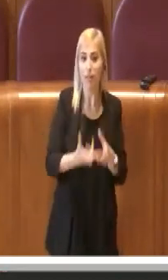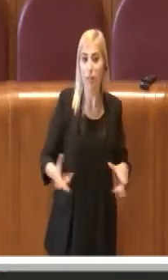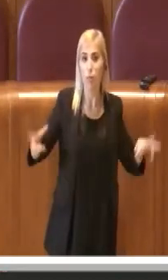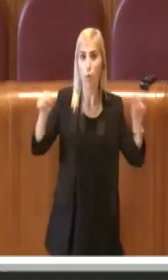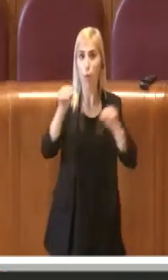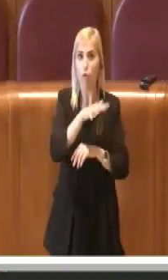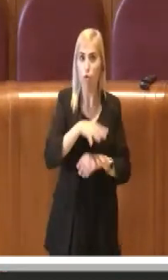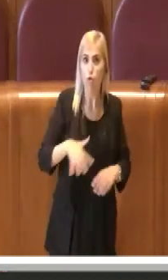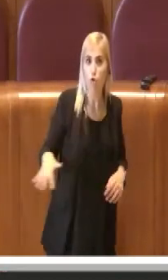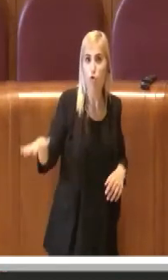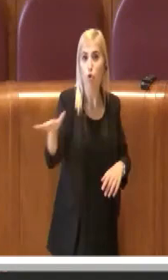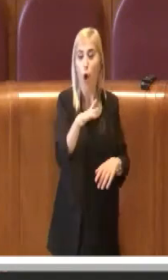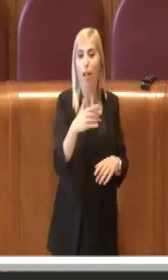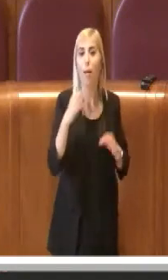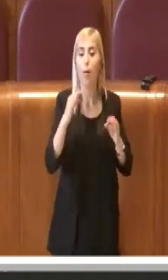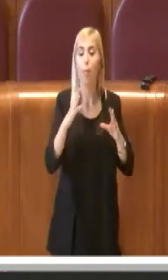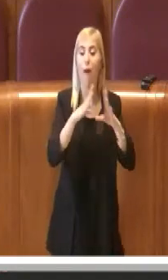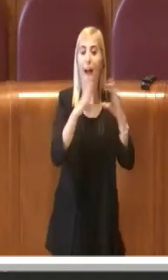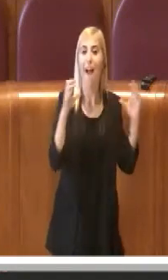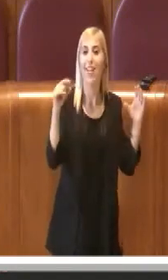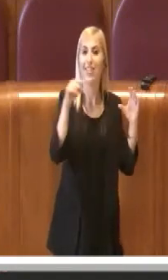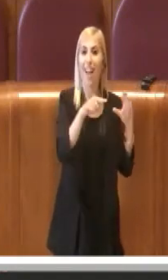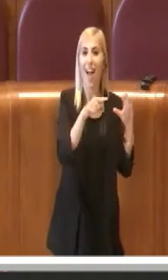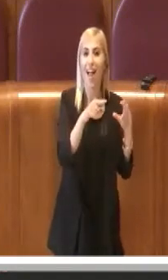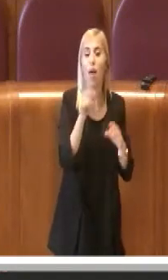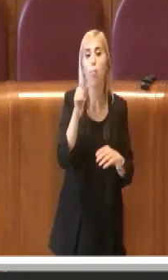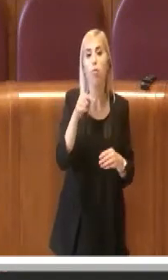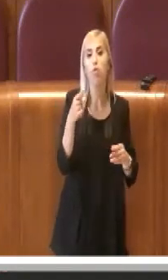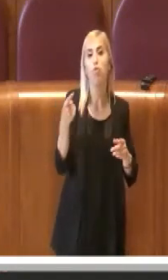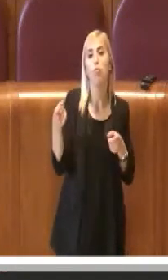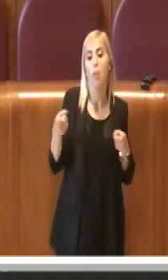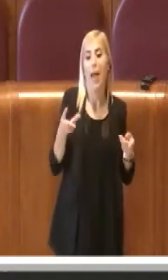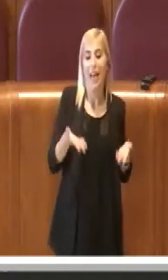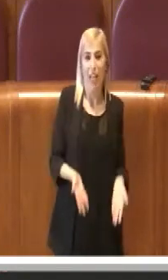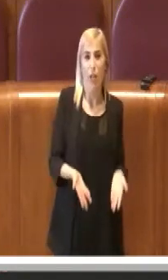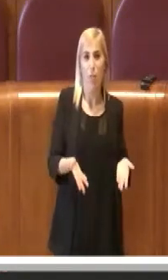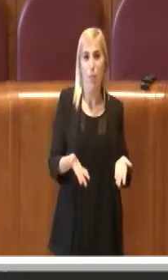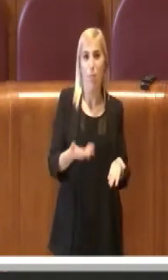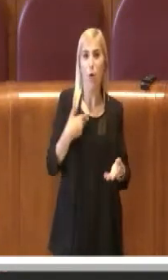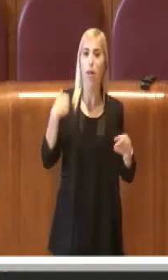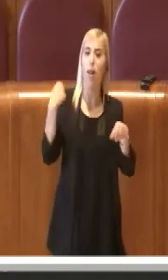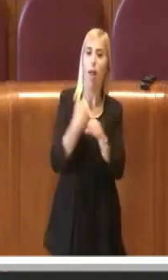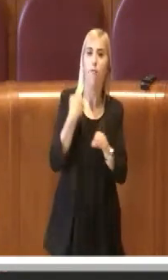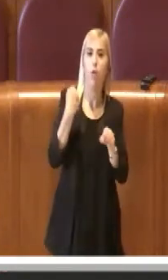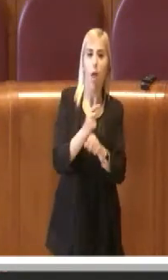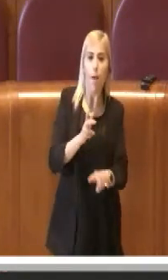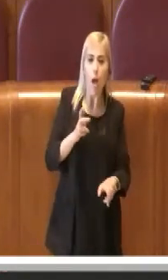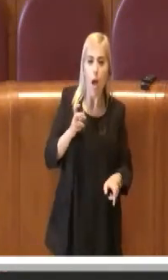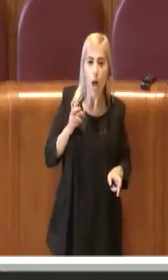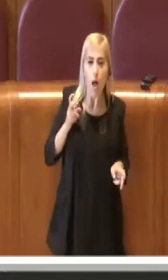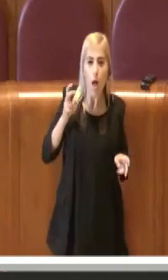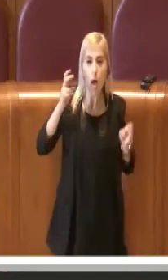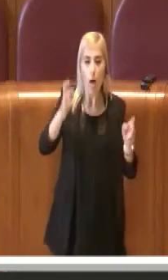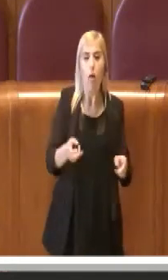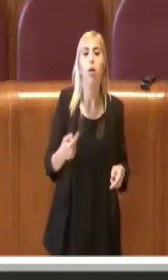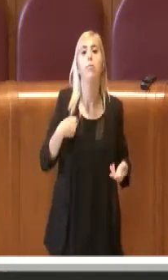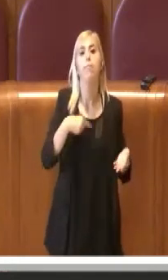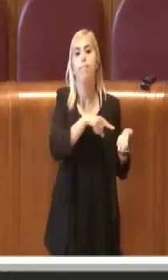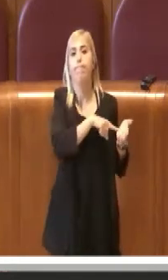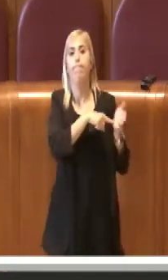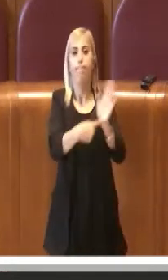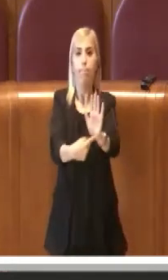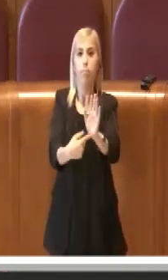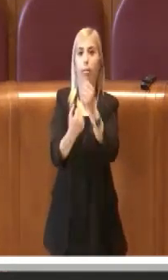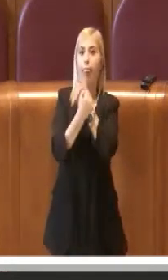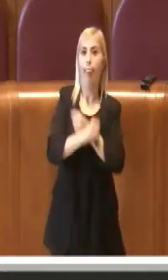l'area del casale, quindi anche in questi giorni si sta lavorando in questa direzione proprio per dire tutt'altro che